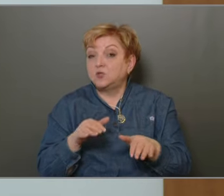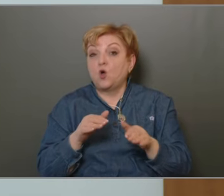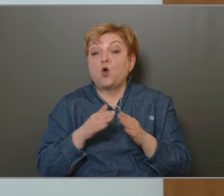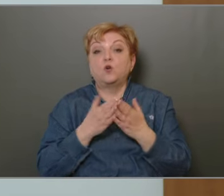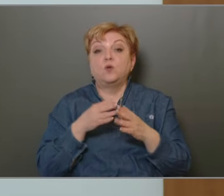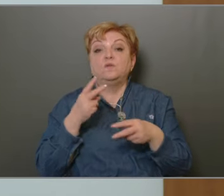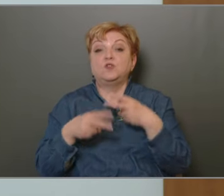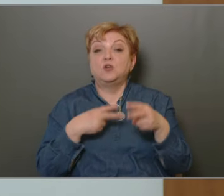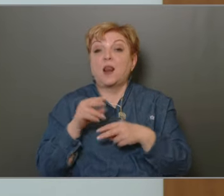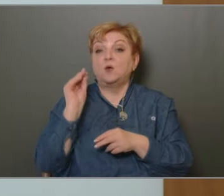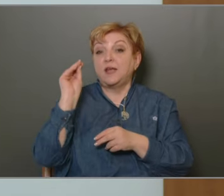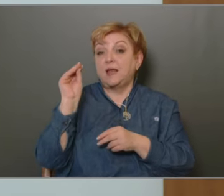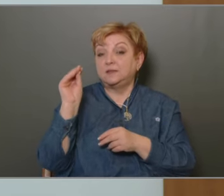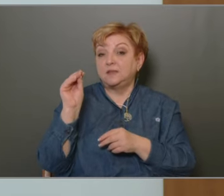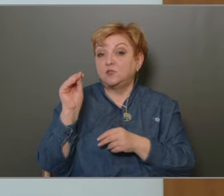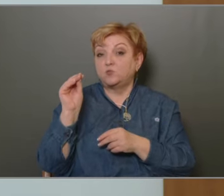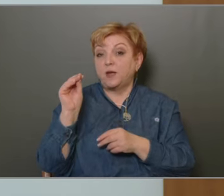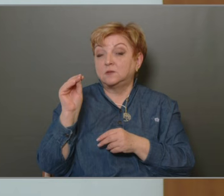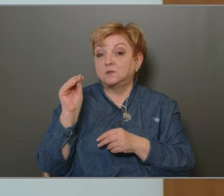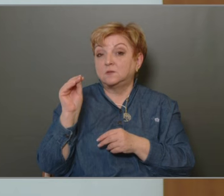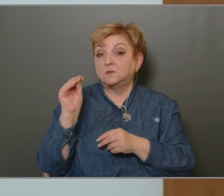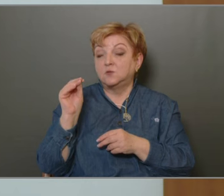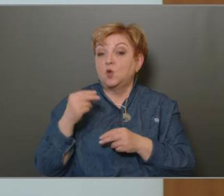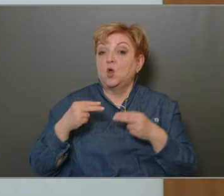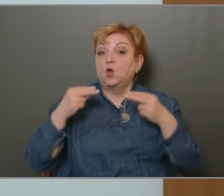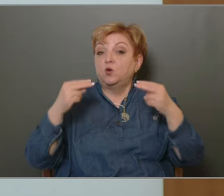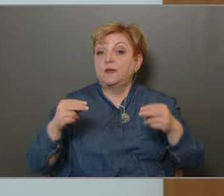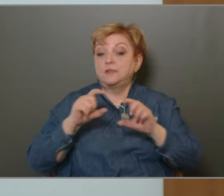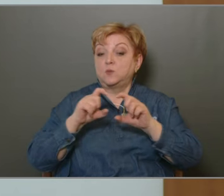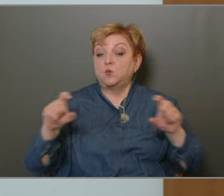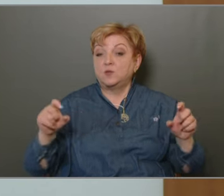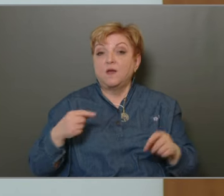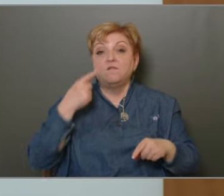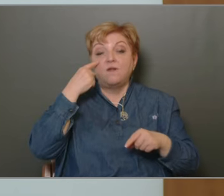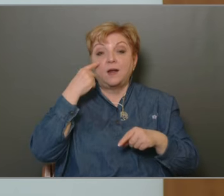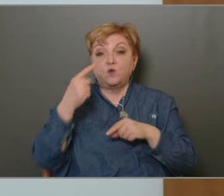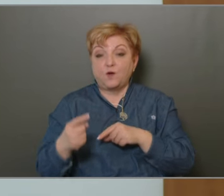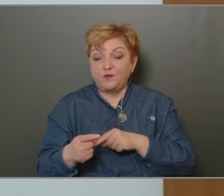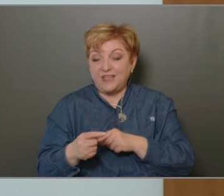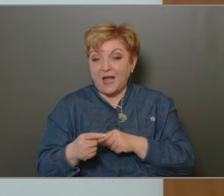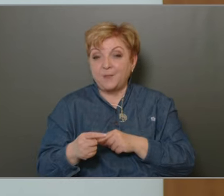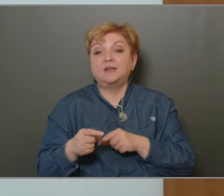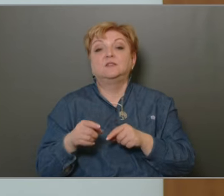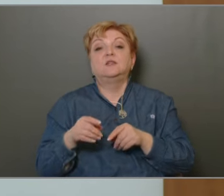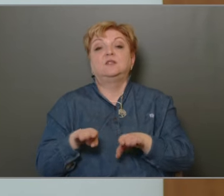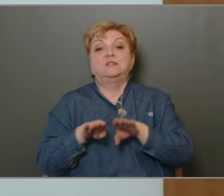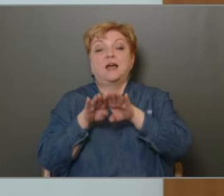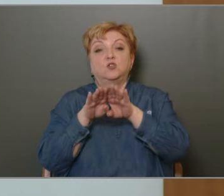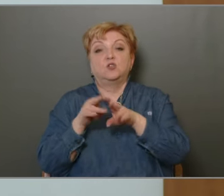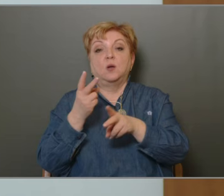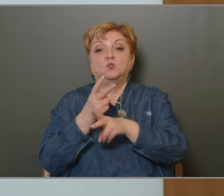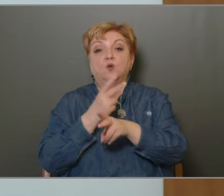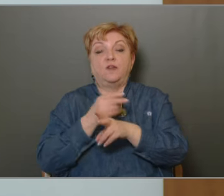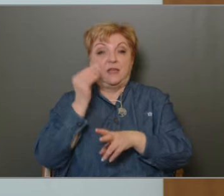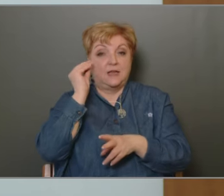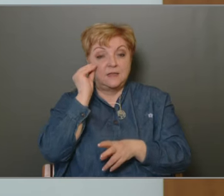könyvizsgálói jelentésben a következő mondat. Felhívjuk a figyelmet arra, hogy a társaság a